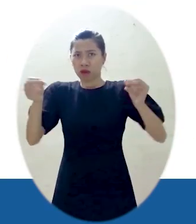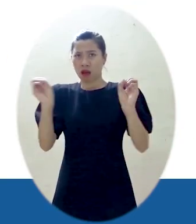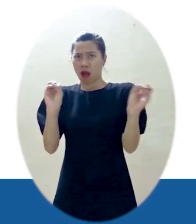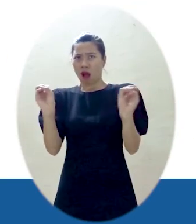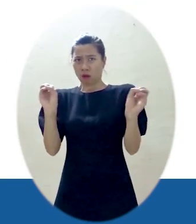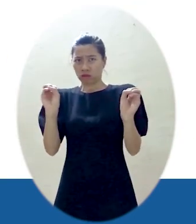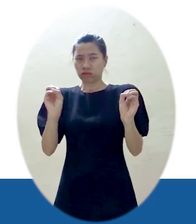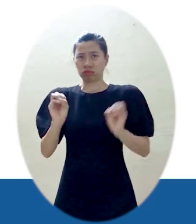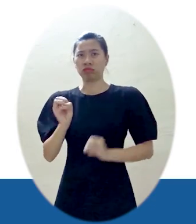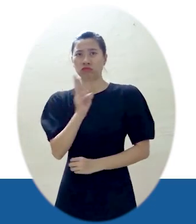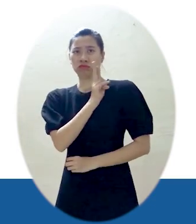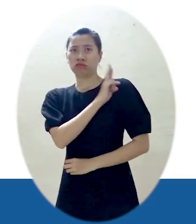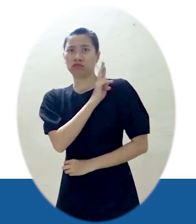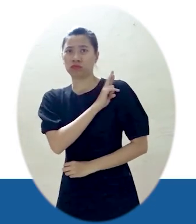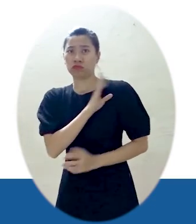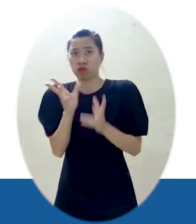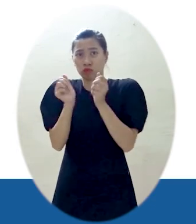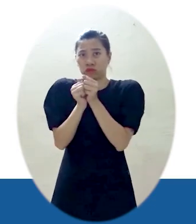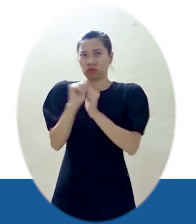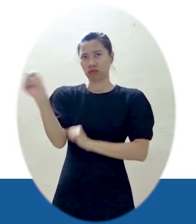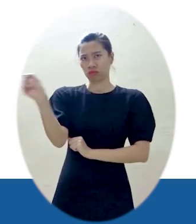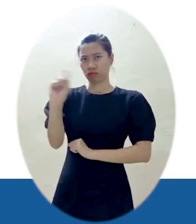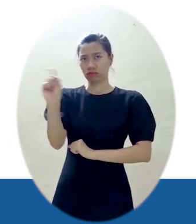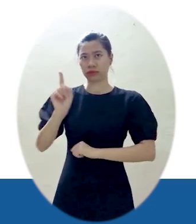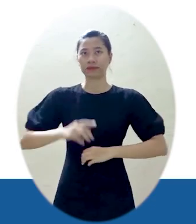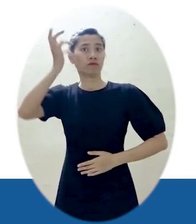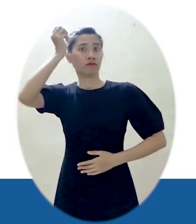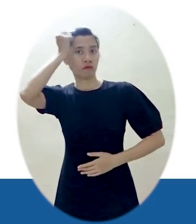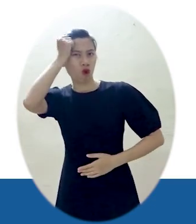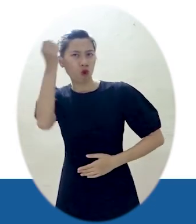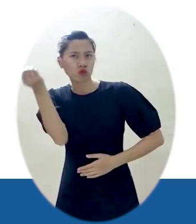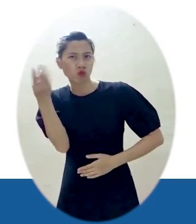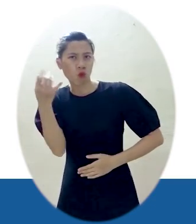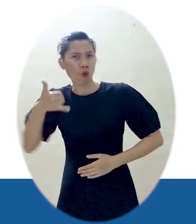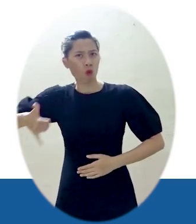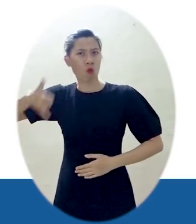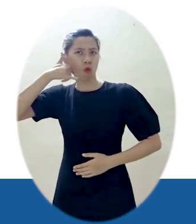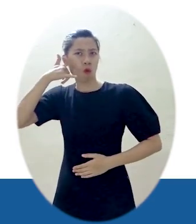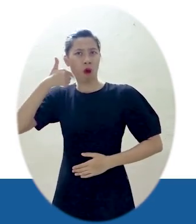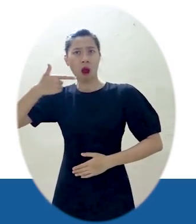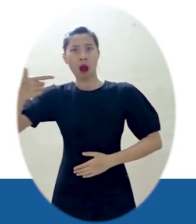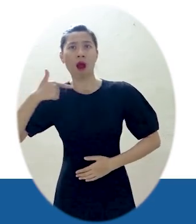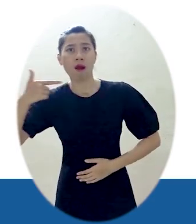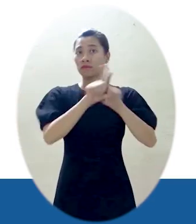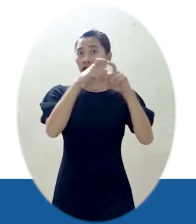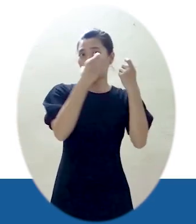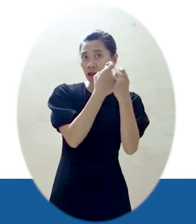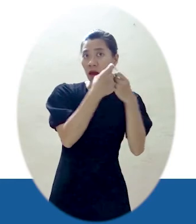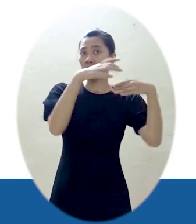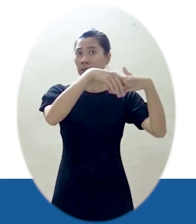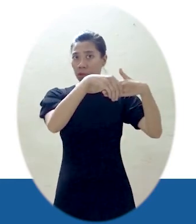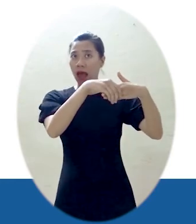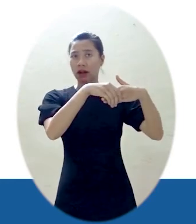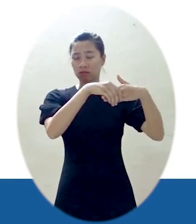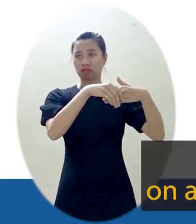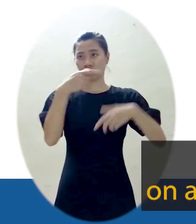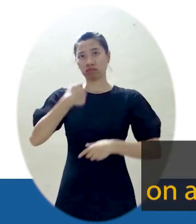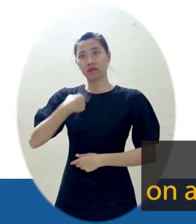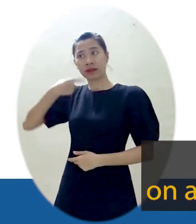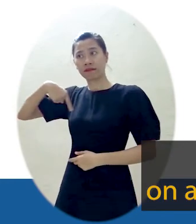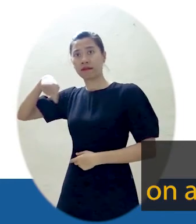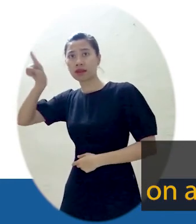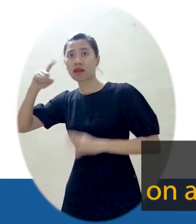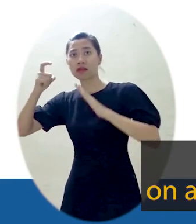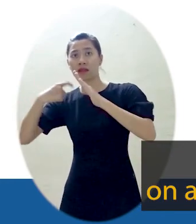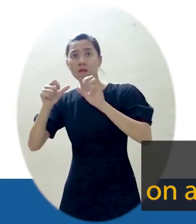Ghi nhớ các số điện thoại khẩn cấp, chia sẻ với người thân khi đi ra ngoài Về địa điểm, phương tiện đi lại, người đi cùng Thống